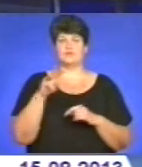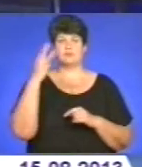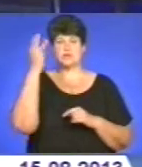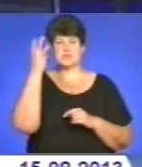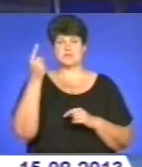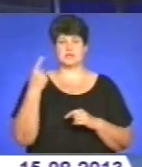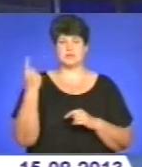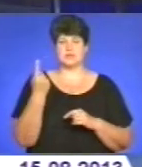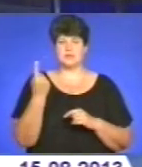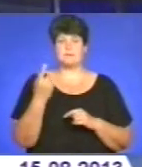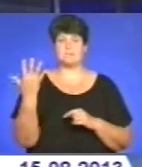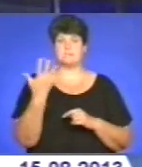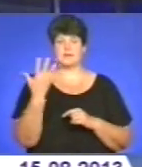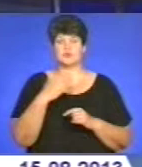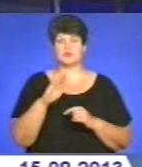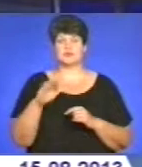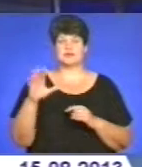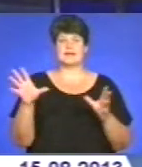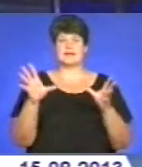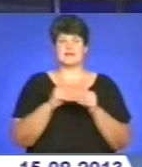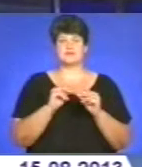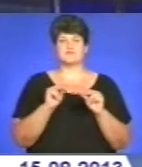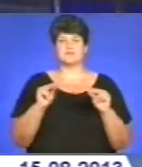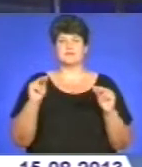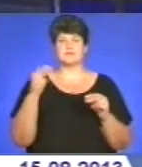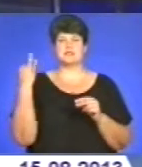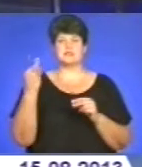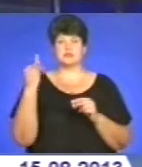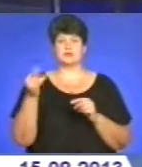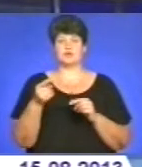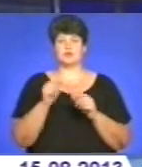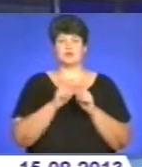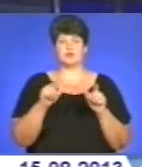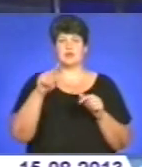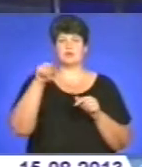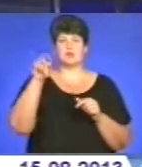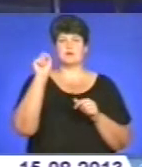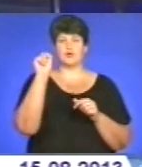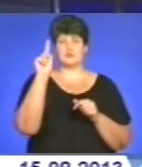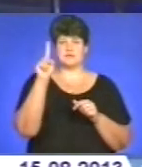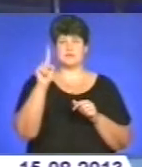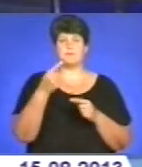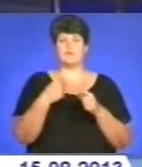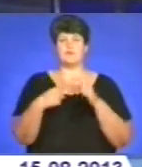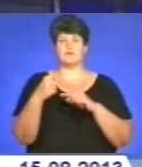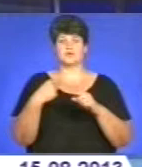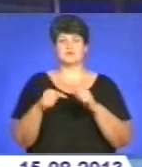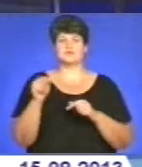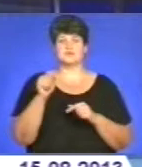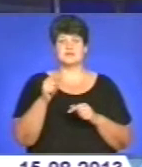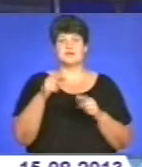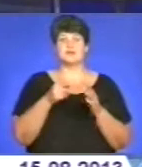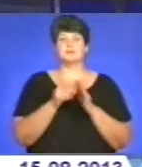області. П'ятеро школярів разом з вчителем історії Тернопільської загальноосвітньої школи номер 11 щойно повернулися звідти і